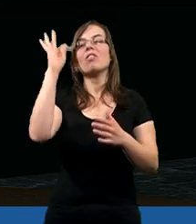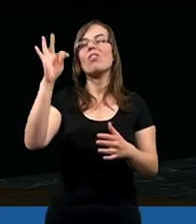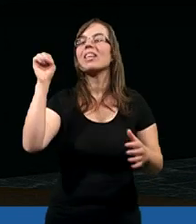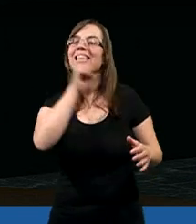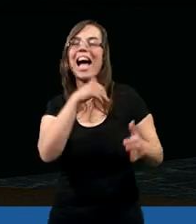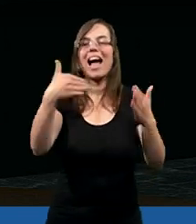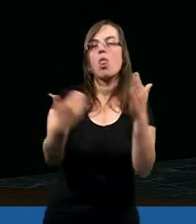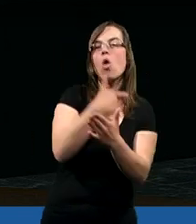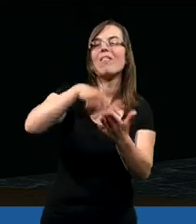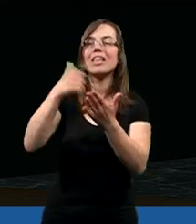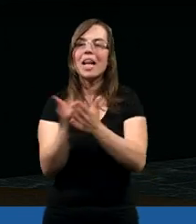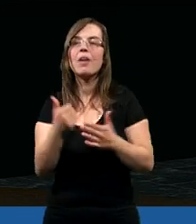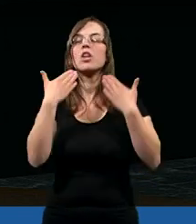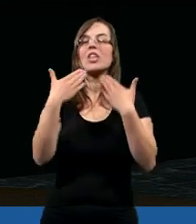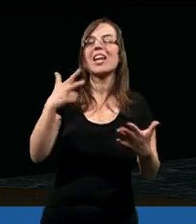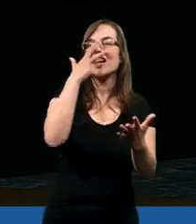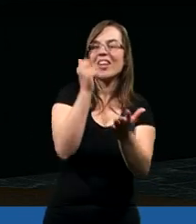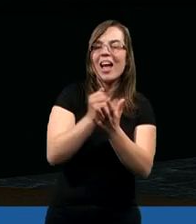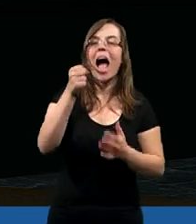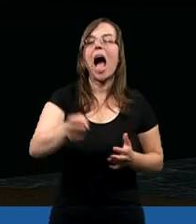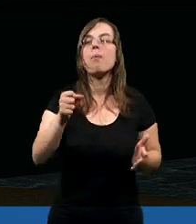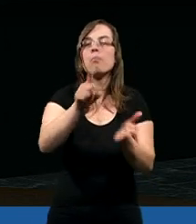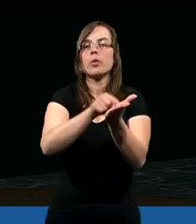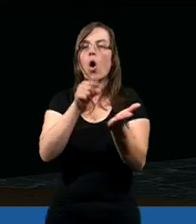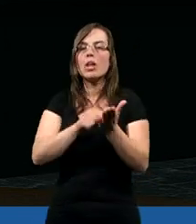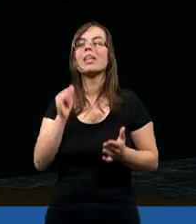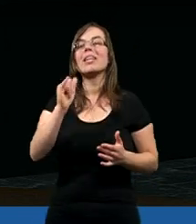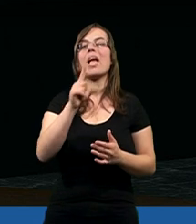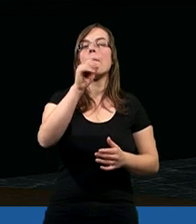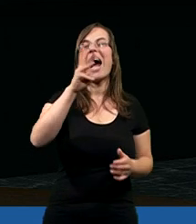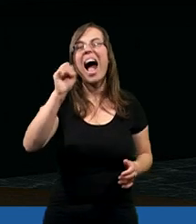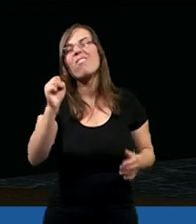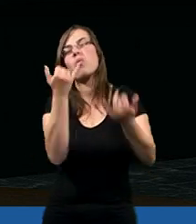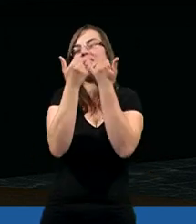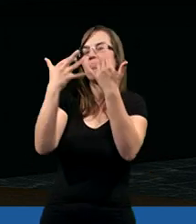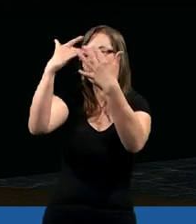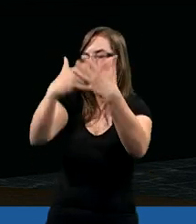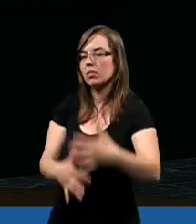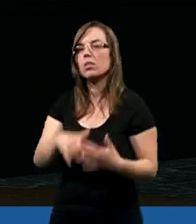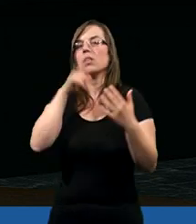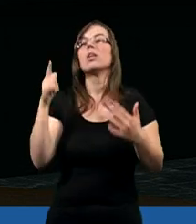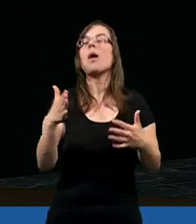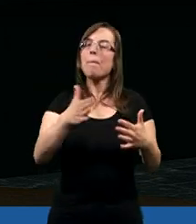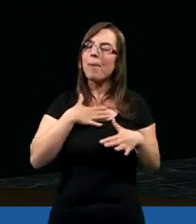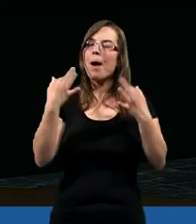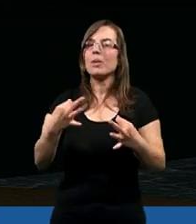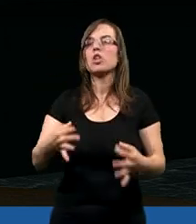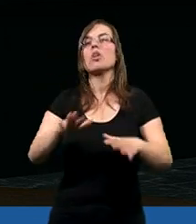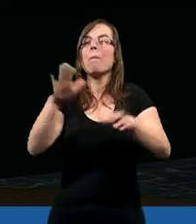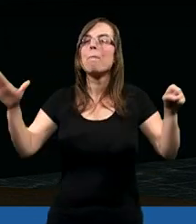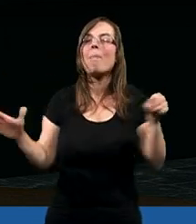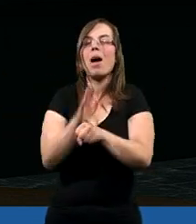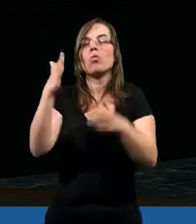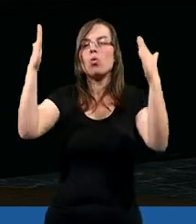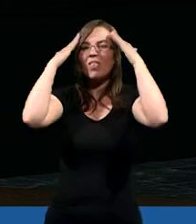Starego i Nowego Testamentu. To dzięki świadectwu apostołów Piotra i Pawła i innych. My dzisiaj mamy